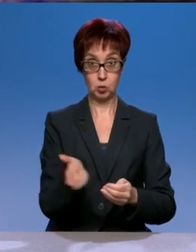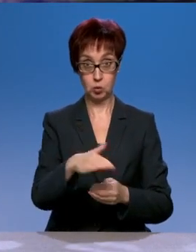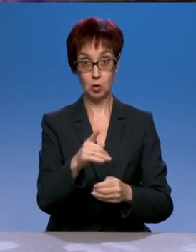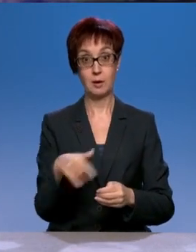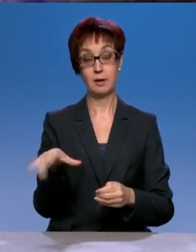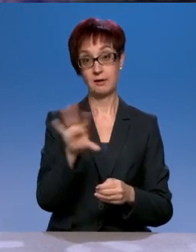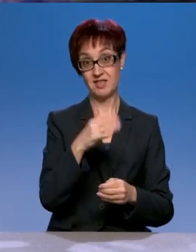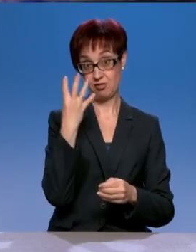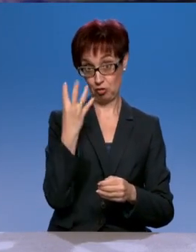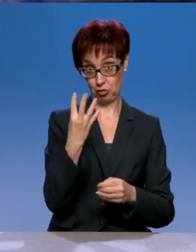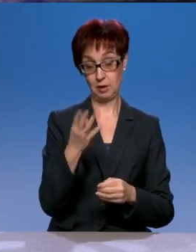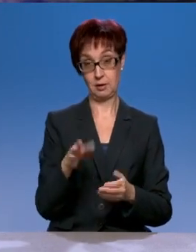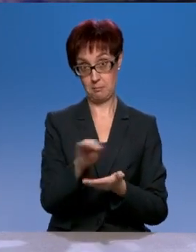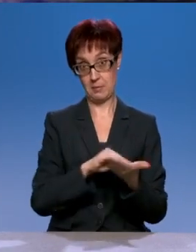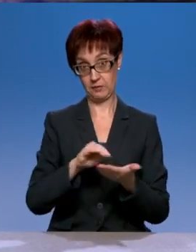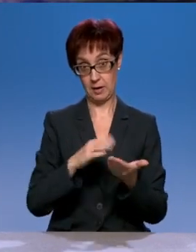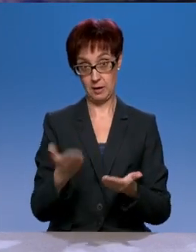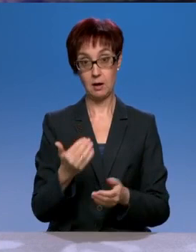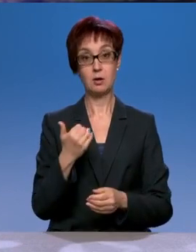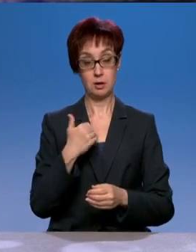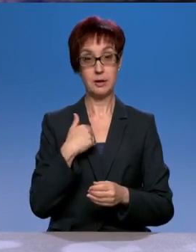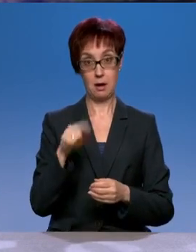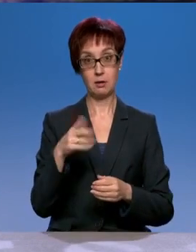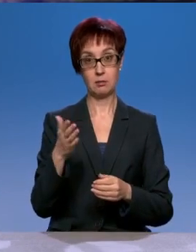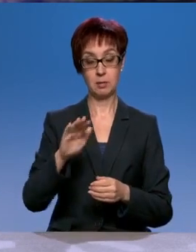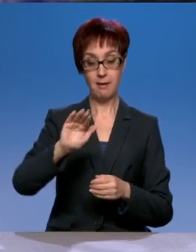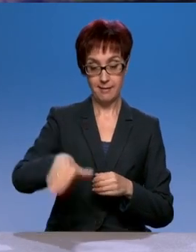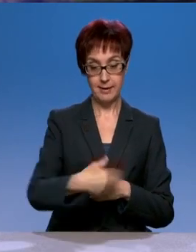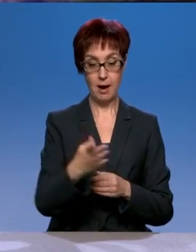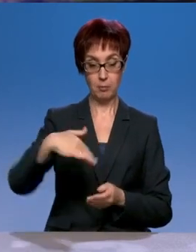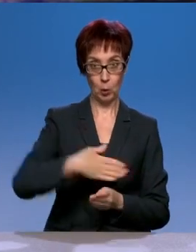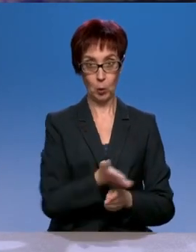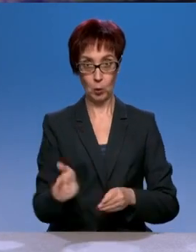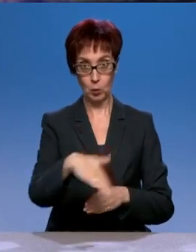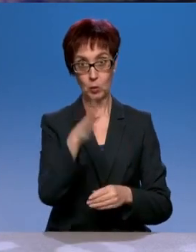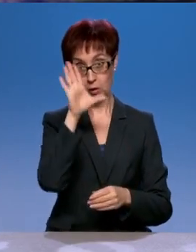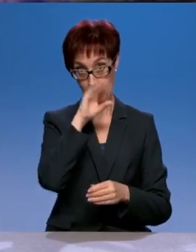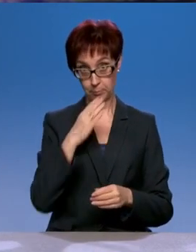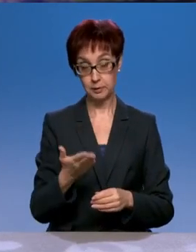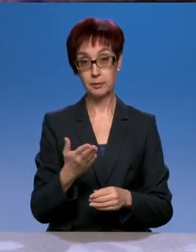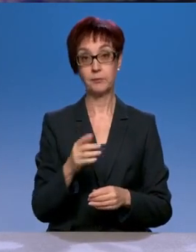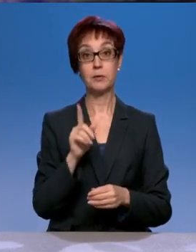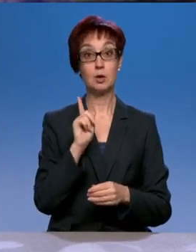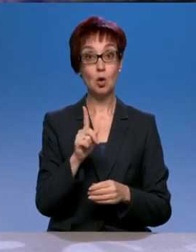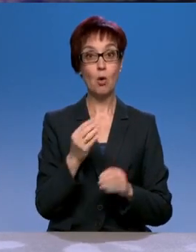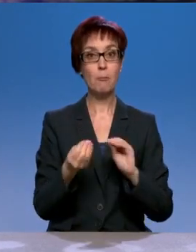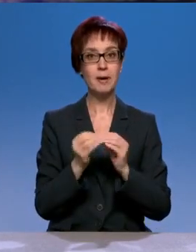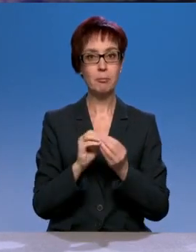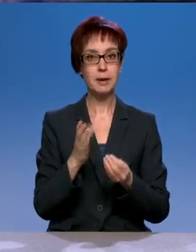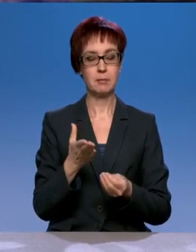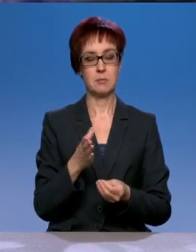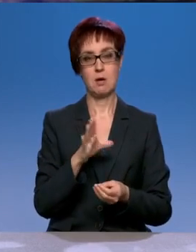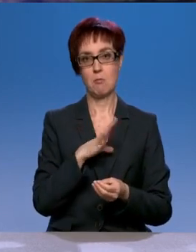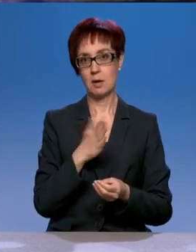И ездить меня, слава богу, научили. Я могу объезжать ямы так, что у меня не касается и колесо, но проблема в том, что ям было слишком много. Одну-то я